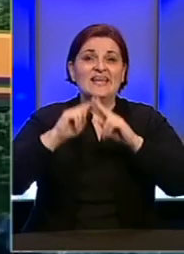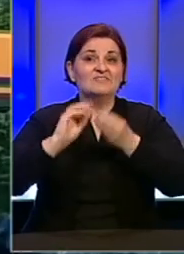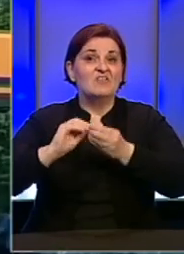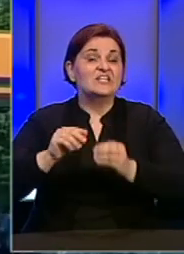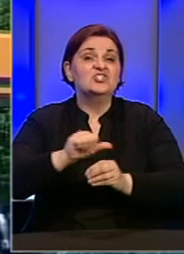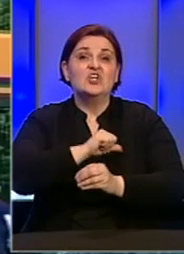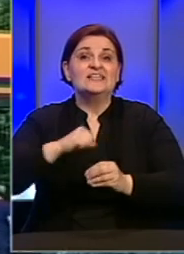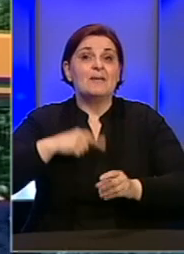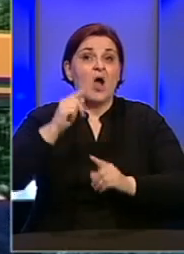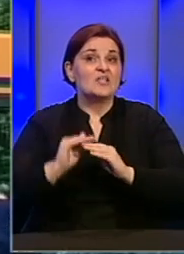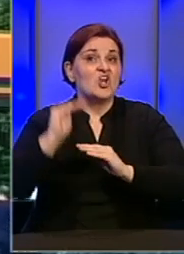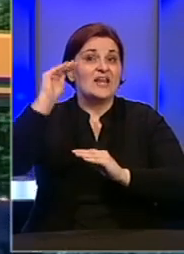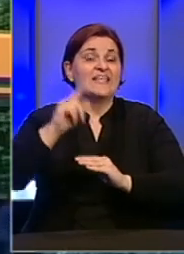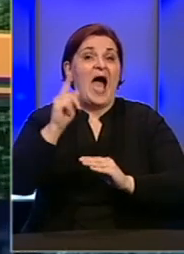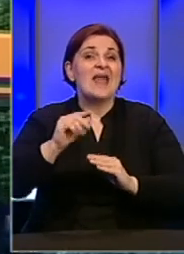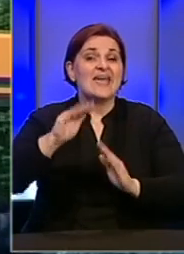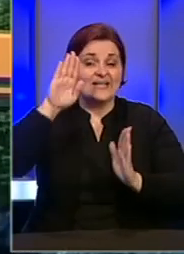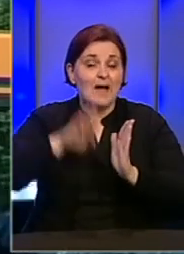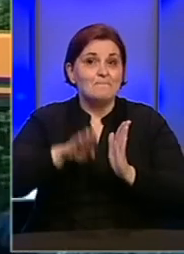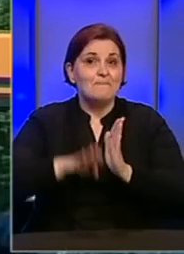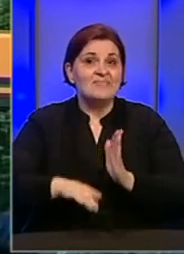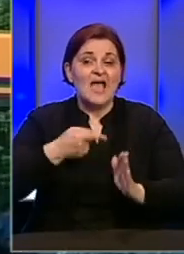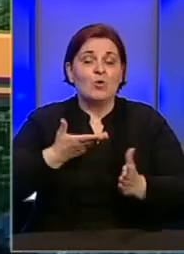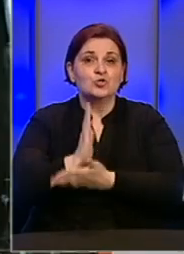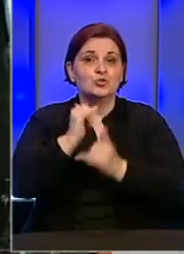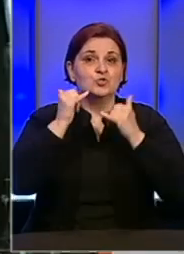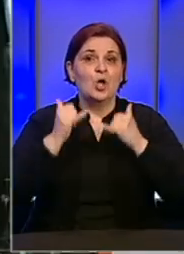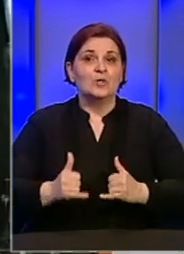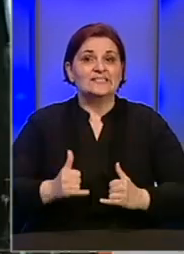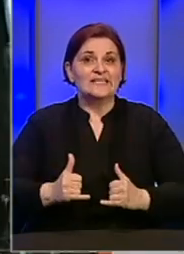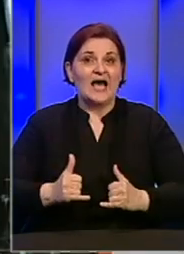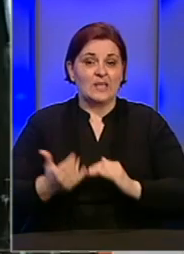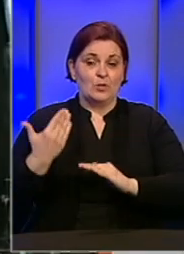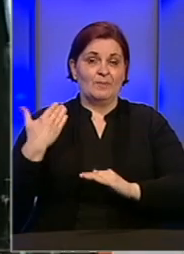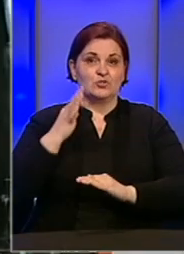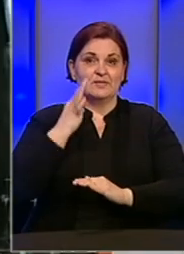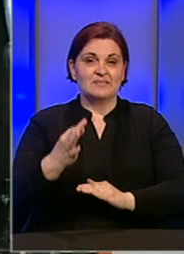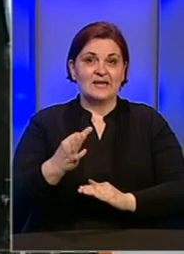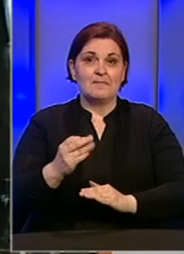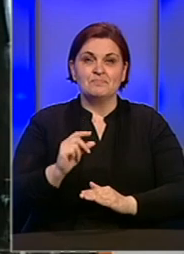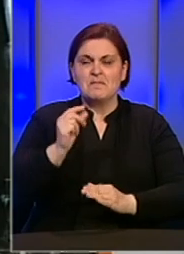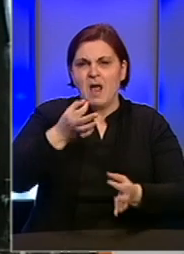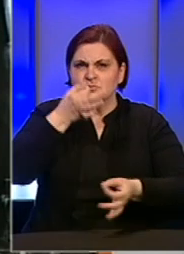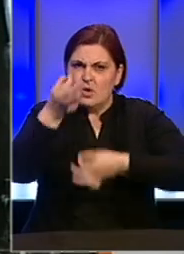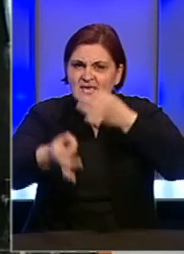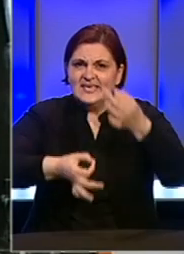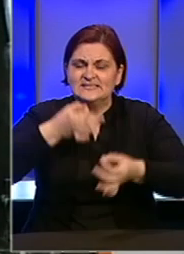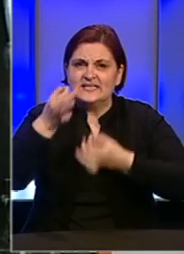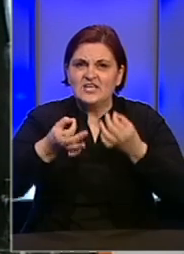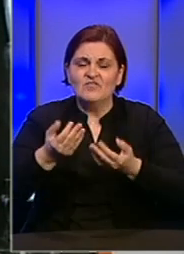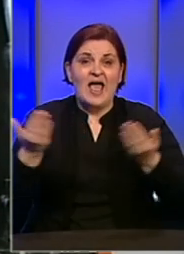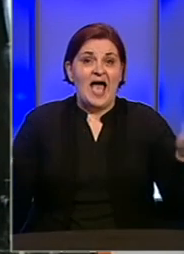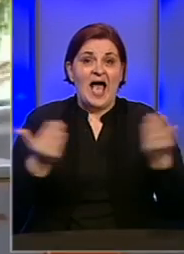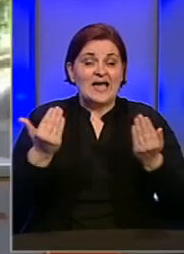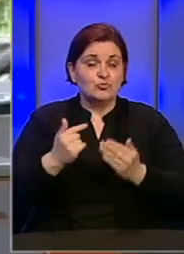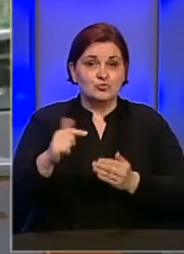tržištu samo kada one rastu, a ne kada opadaju, kao što je to slučaj u ovim prethodnim danima. Malo smo istraživali i, kako